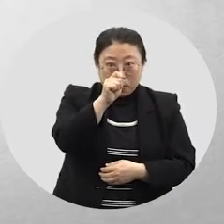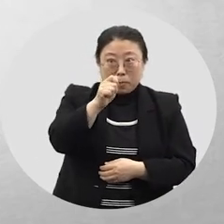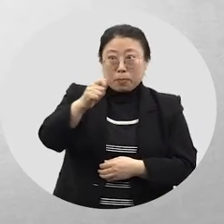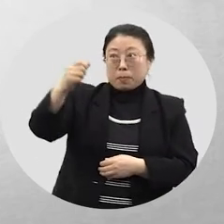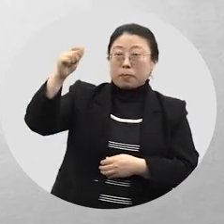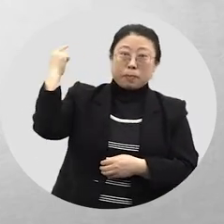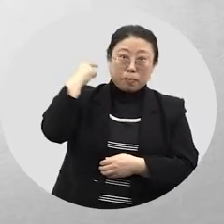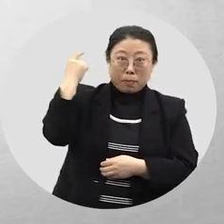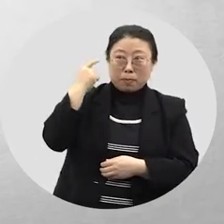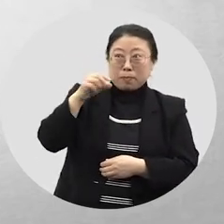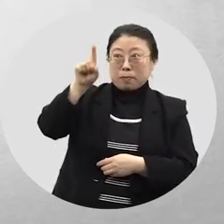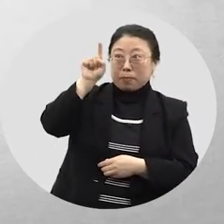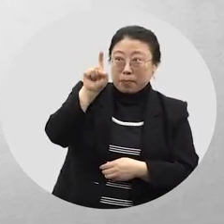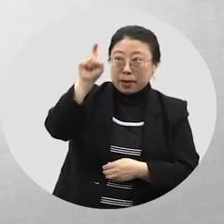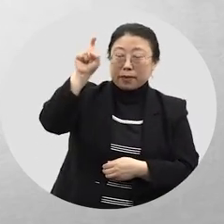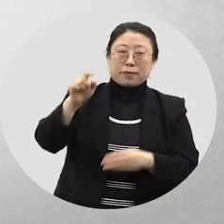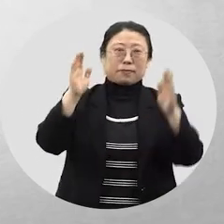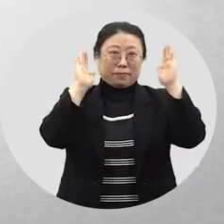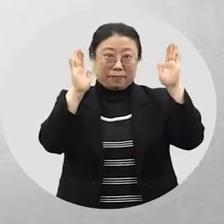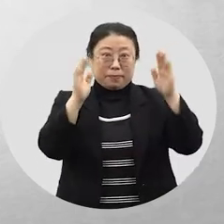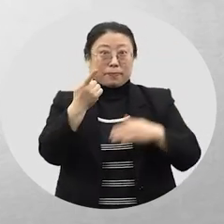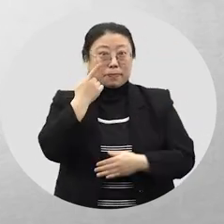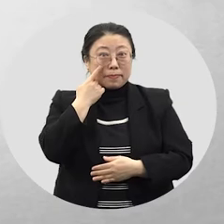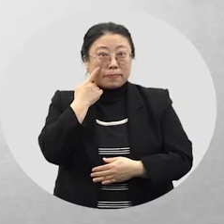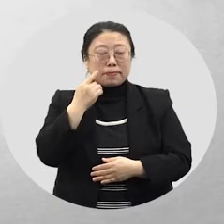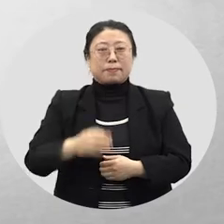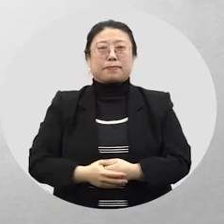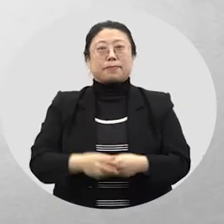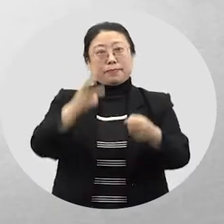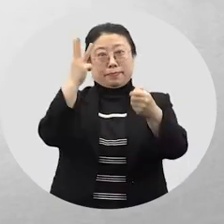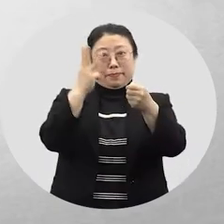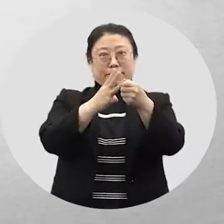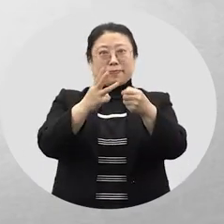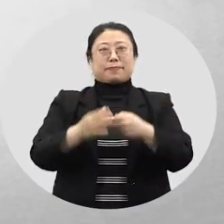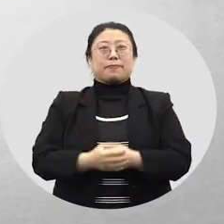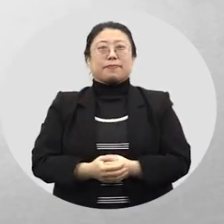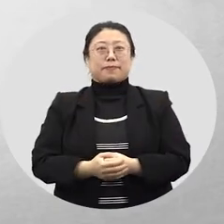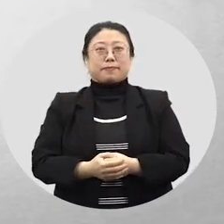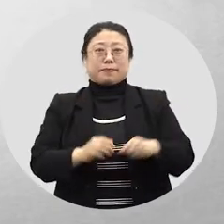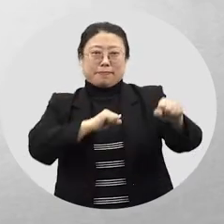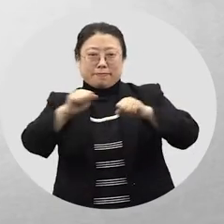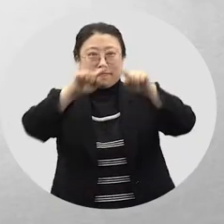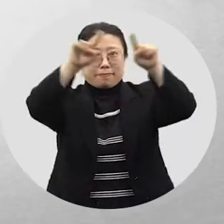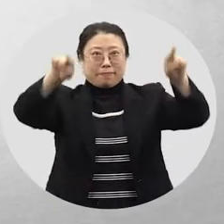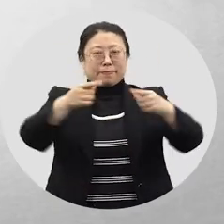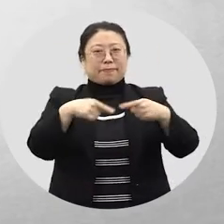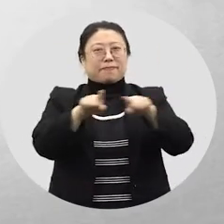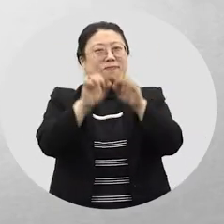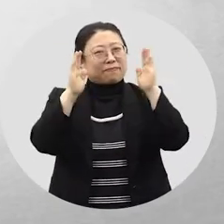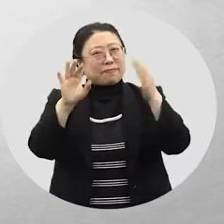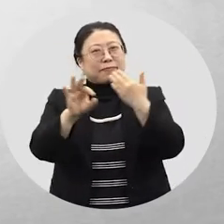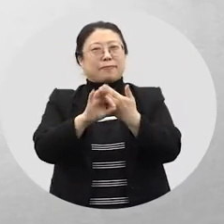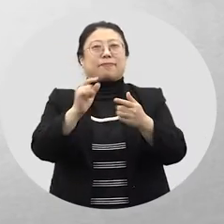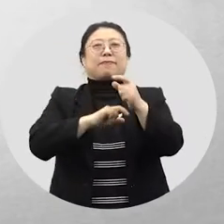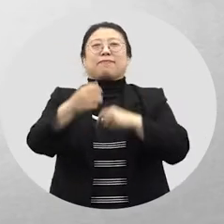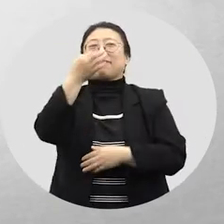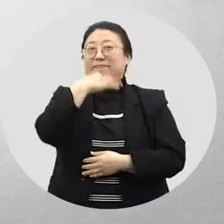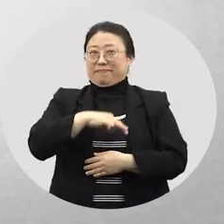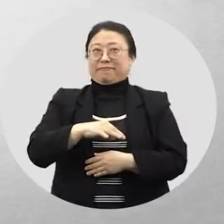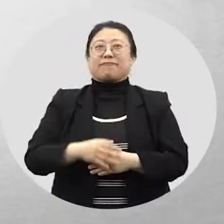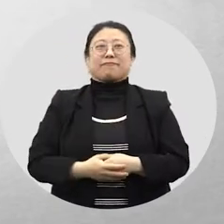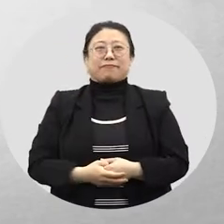사운드 모양의 아이콘을 눌러보면서 학습해보세요. 셋, 활동지와 함께 학습하면 더